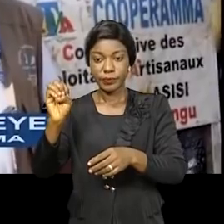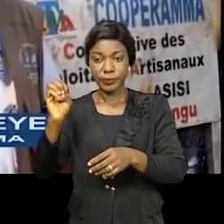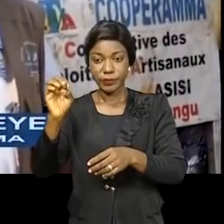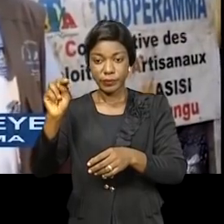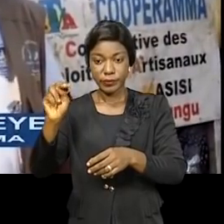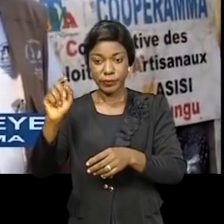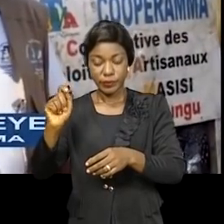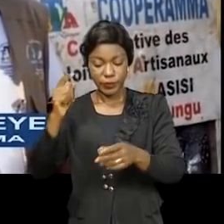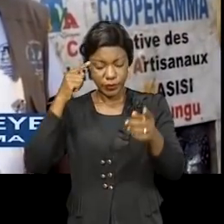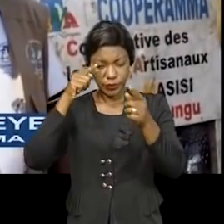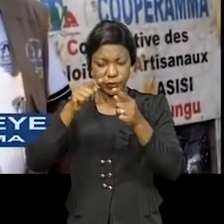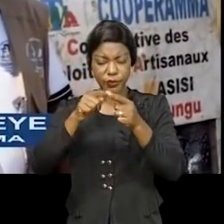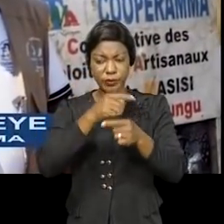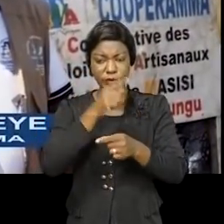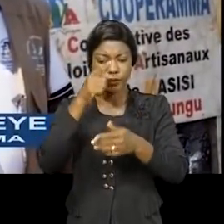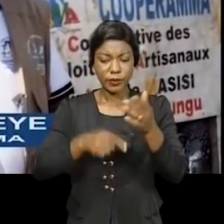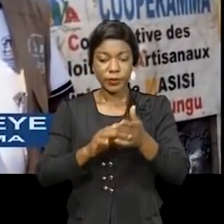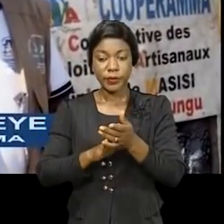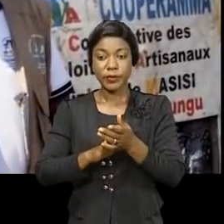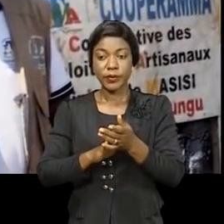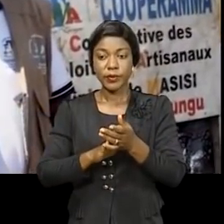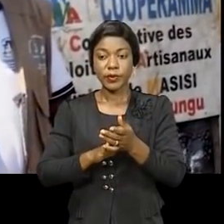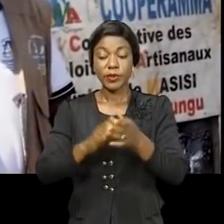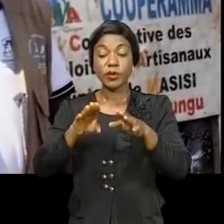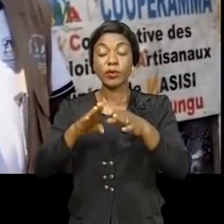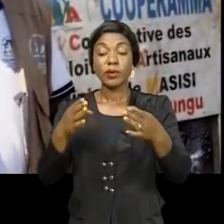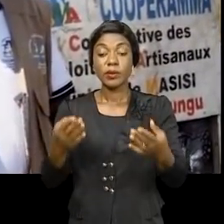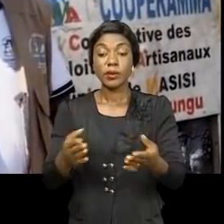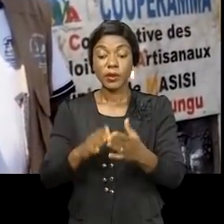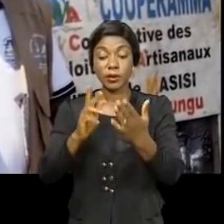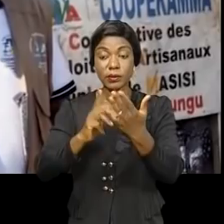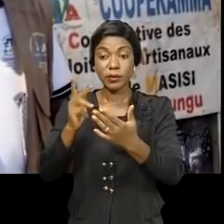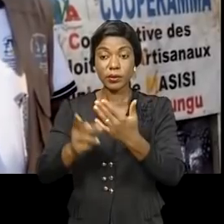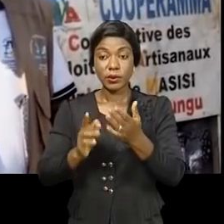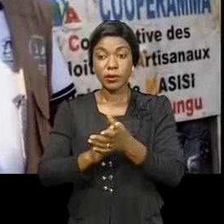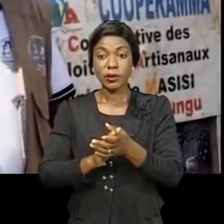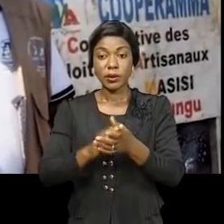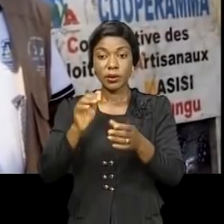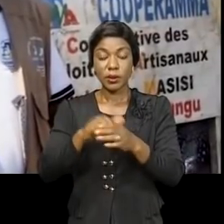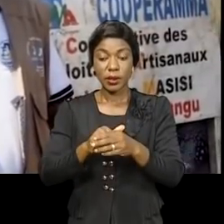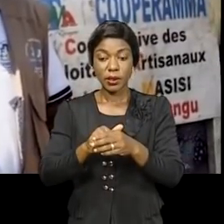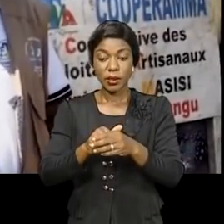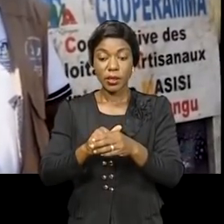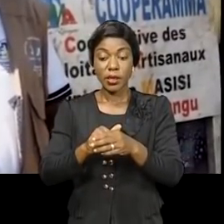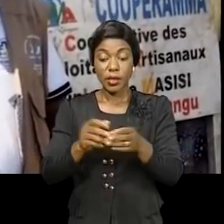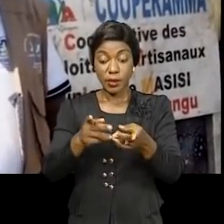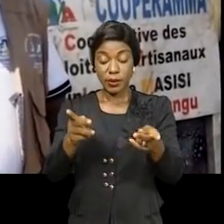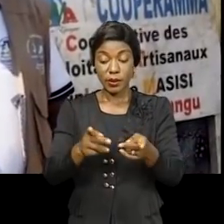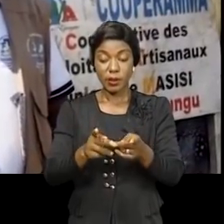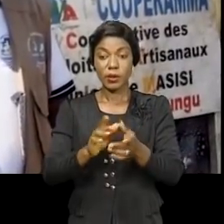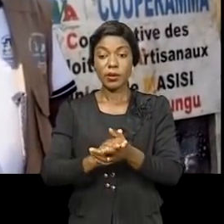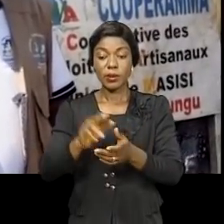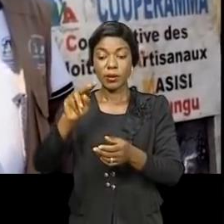pour lancer le projet de viabilisation dans les sites miniers de l'axe Gungu. Nous avons estimé qu'il est important